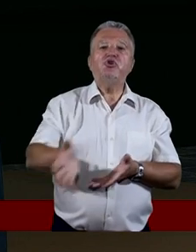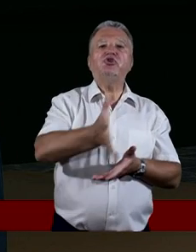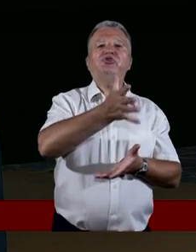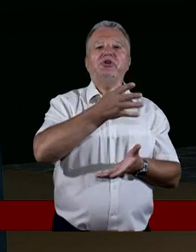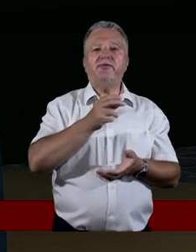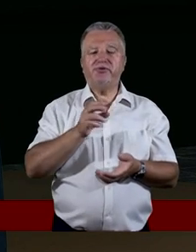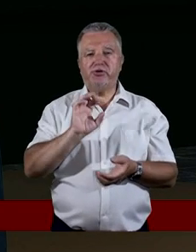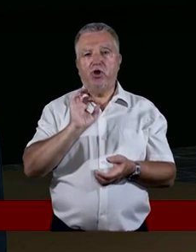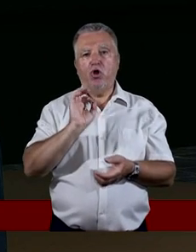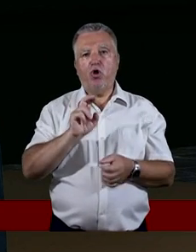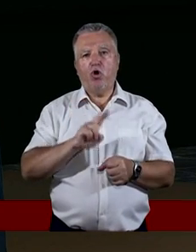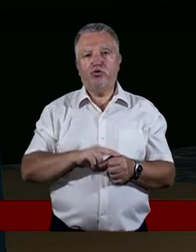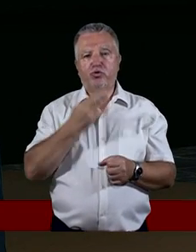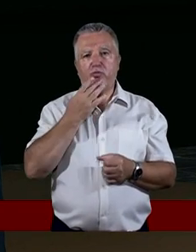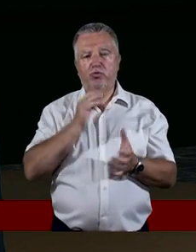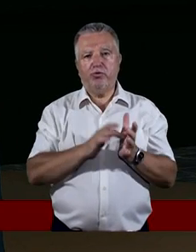przedstawił Pan Jezus.